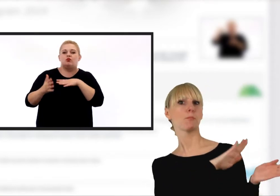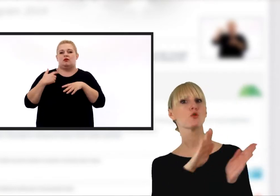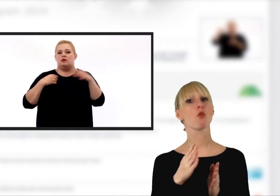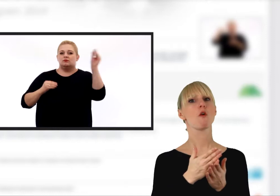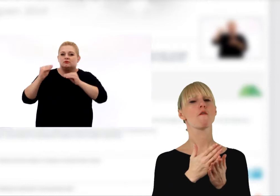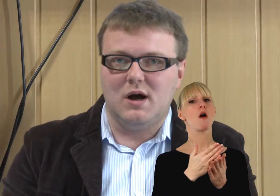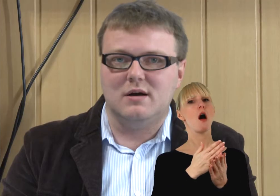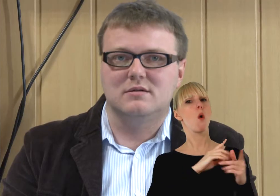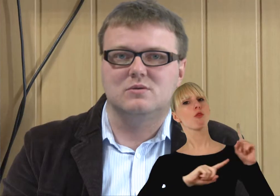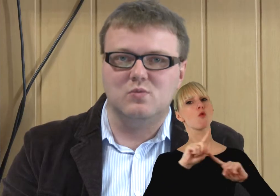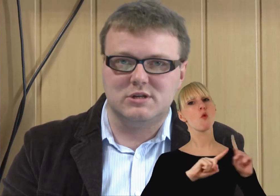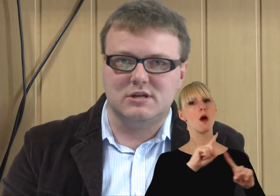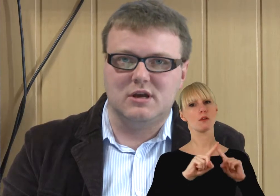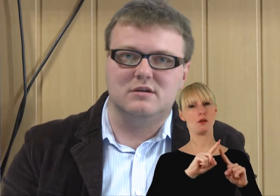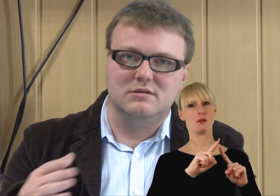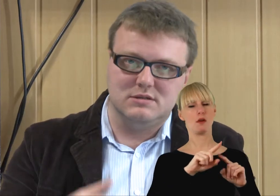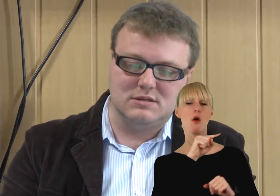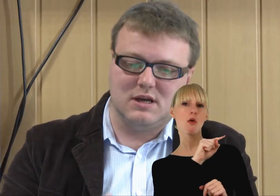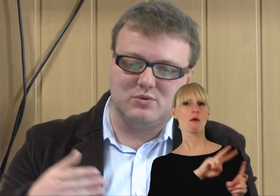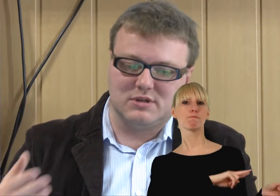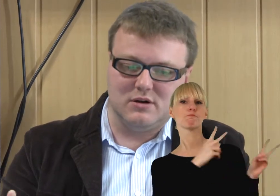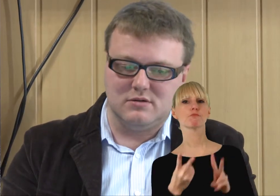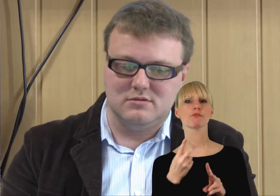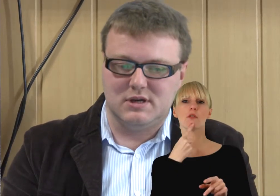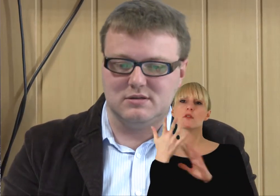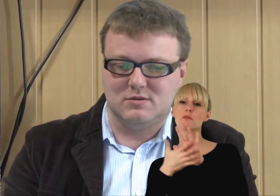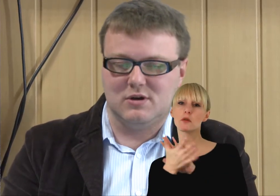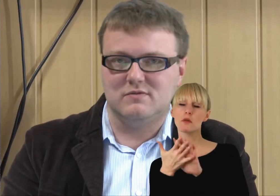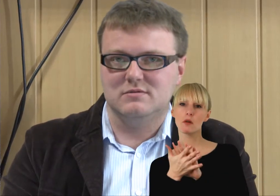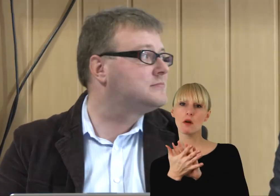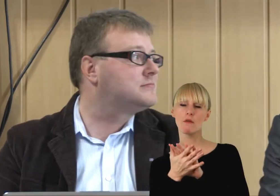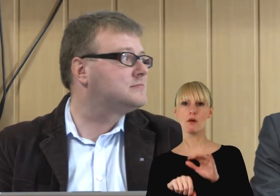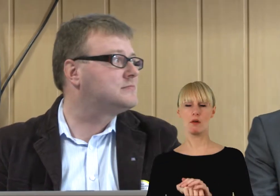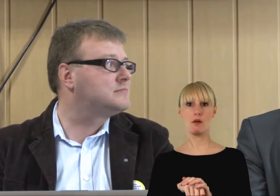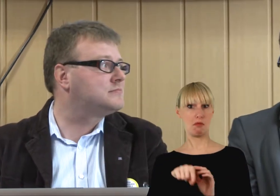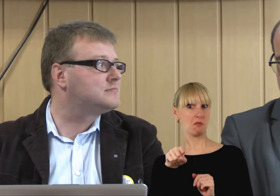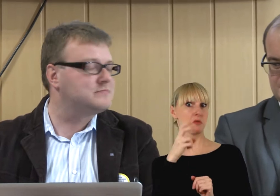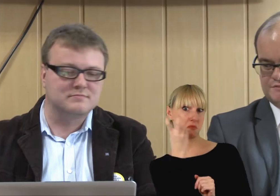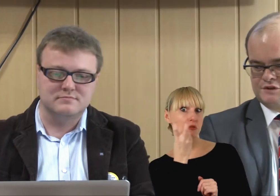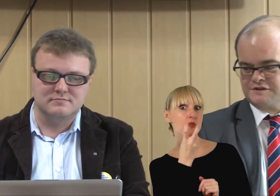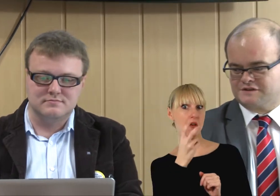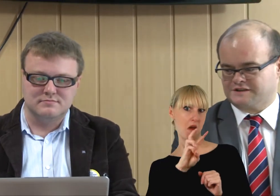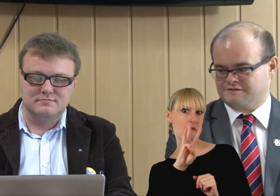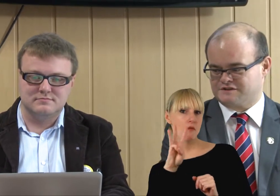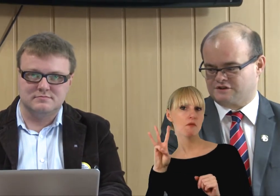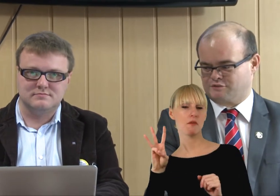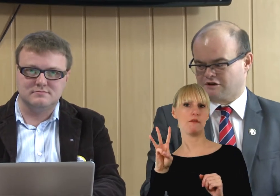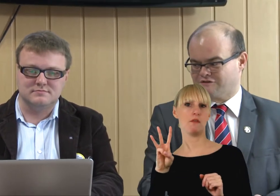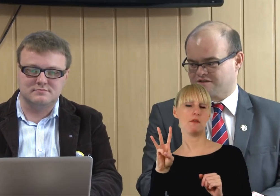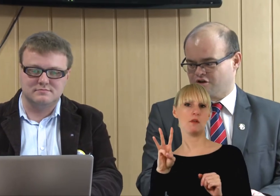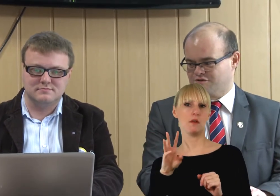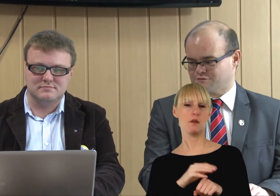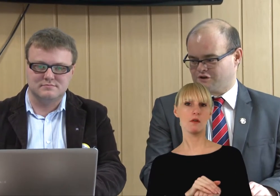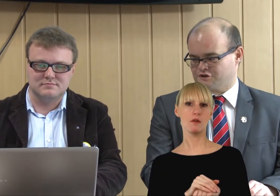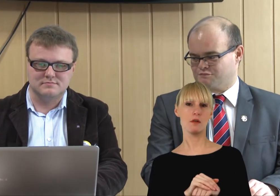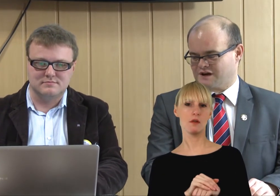która przygotowała tłumaczenie z języka polskiego na język migowy. Także ciekawą stroną pod tym względem jest to na terapie